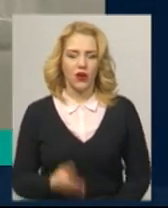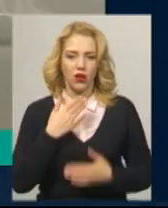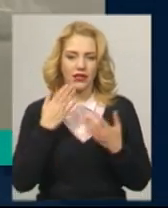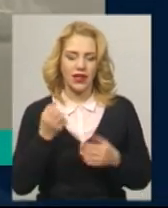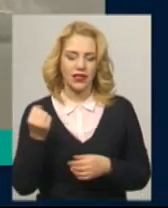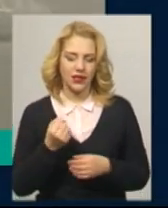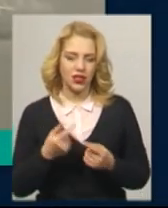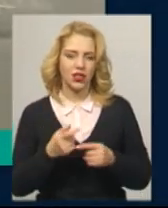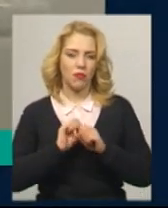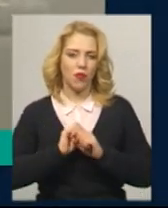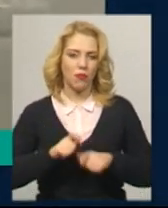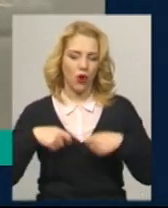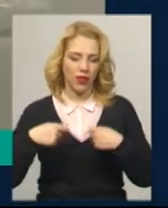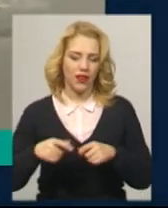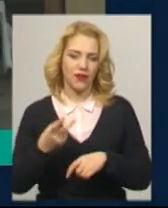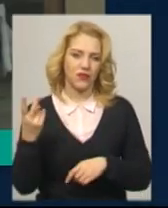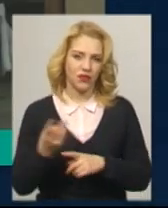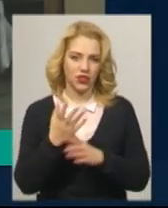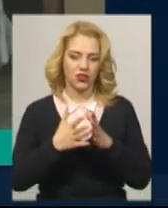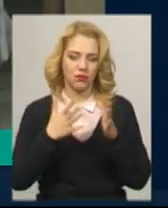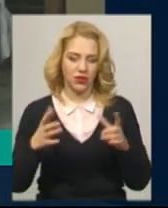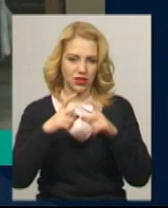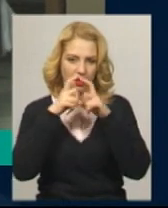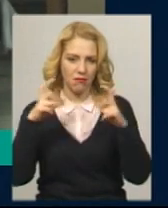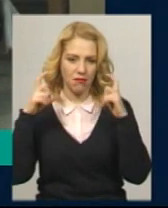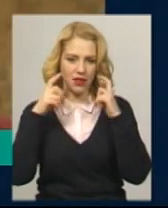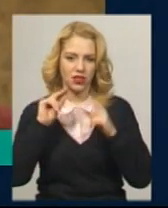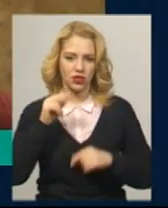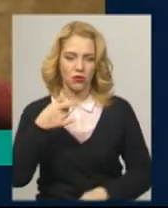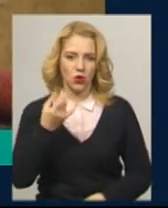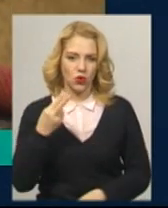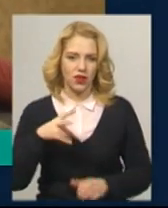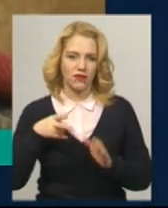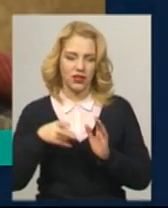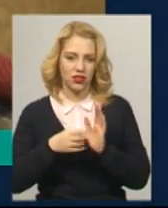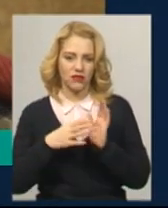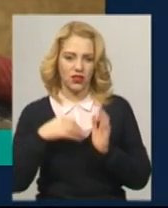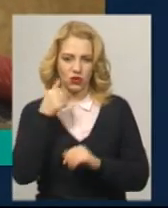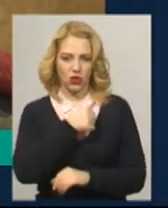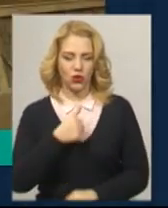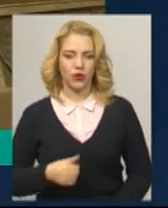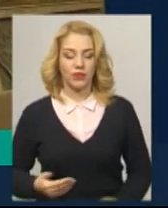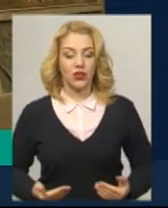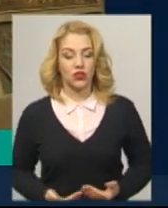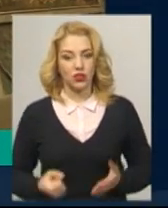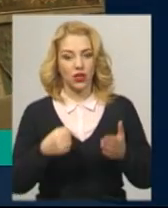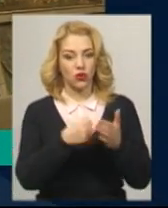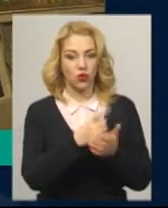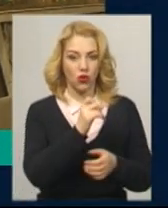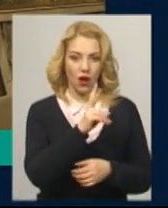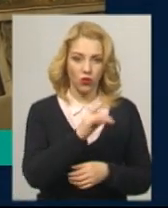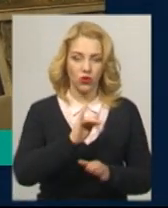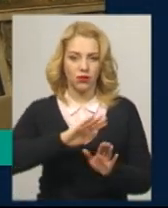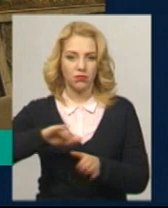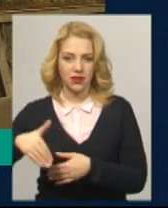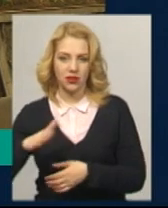вдвічі більше медичних масок, ніж за увесь грудень 2019 року. Життя до раку та після – історія жінки, яка перемогла